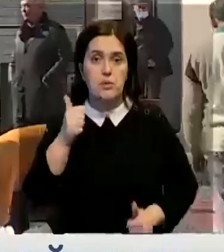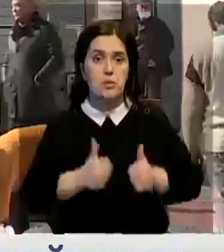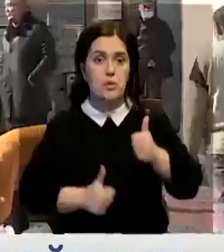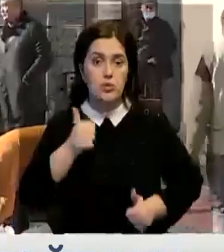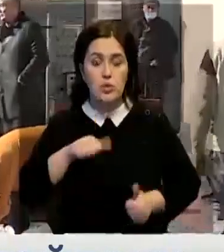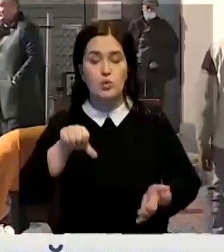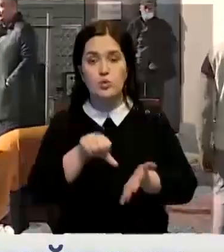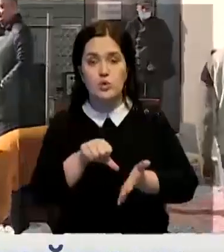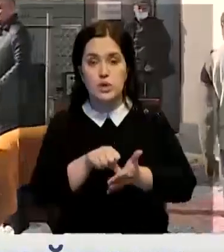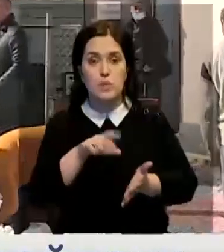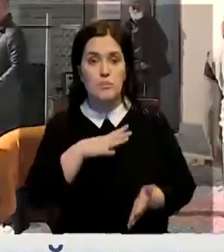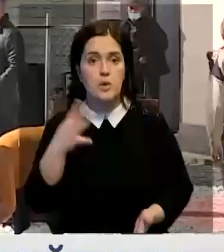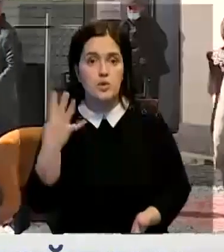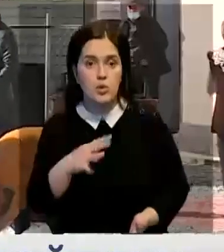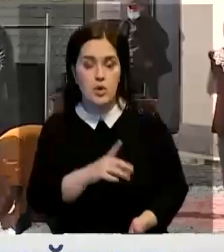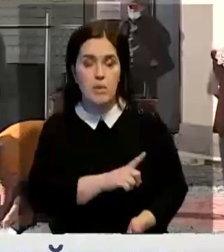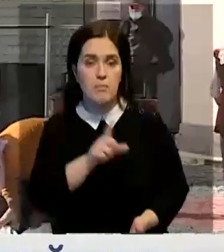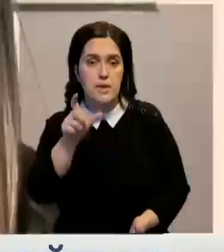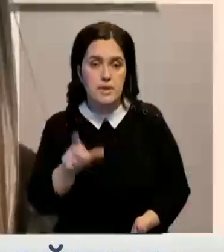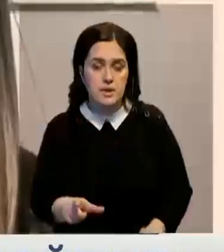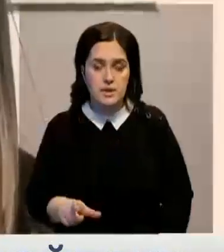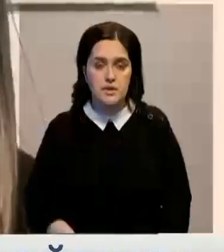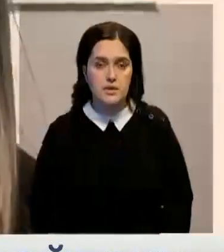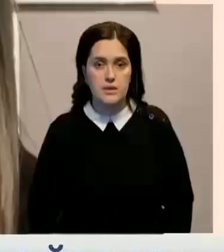Участие в нем приняли 40 мастерит со всего региона.